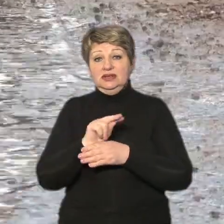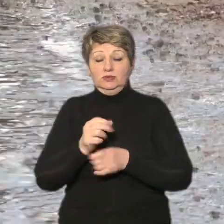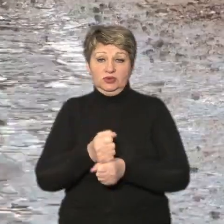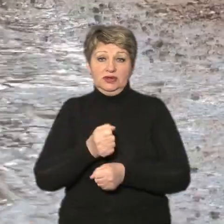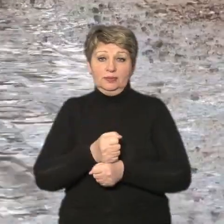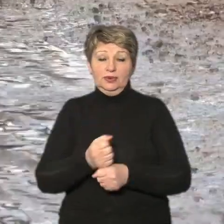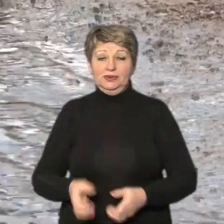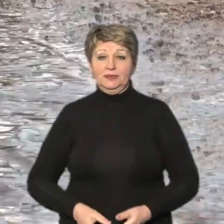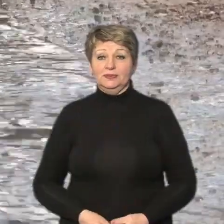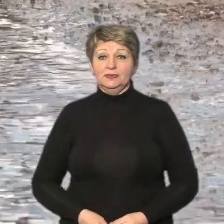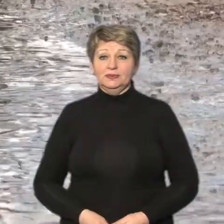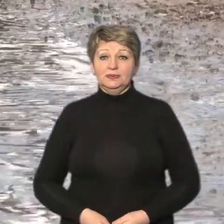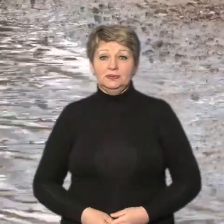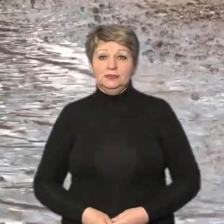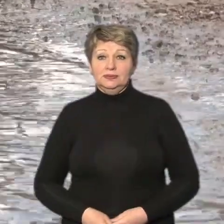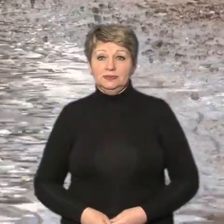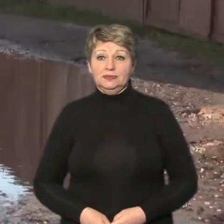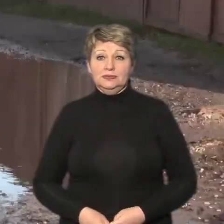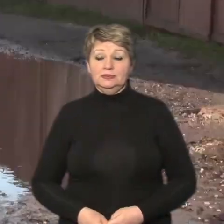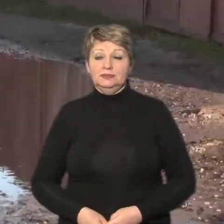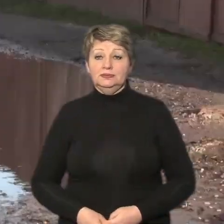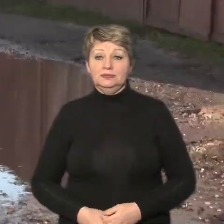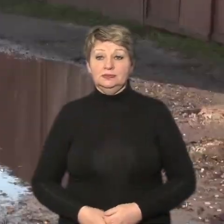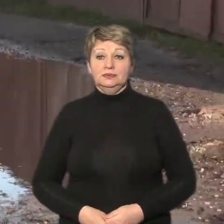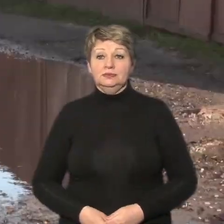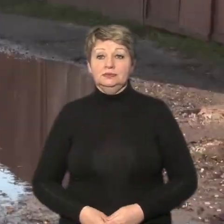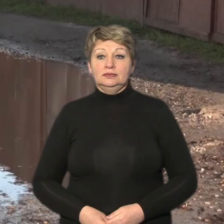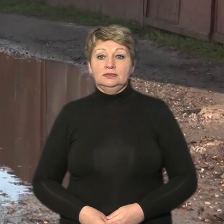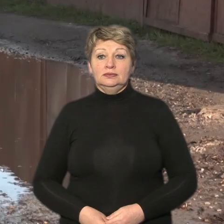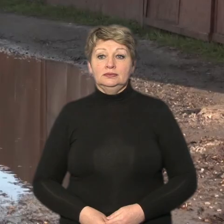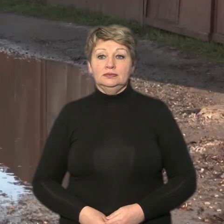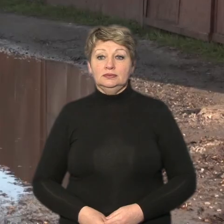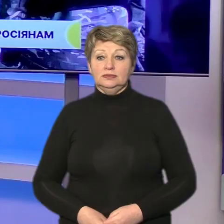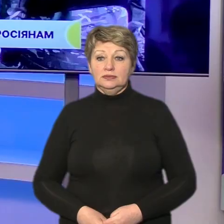Наталія Старинець Олег Кураш та Масгорозія Суспільне новини Черкаси